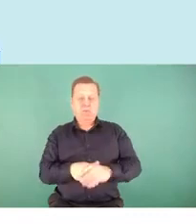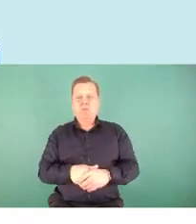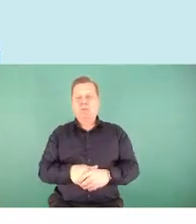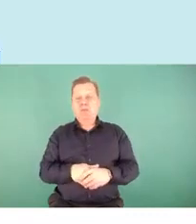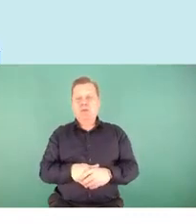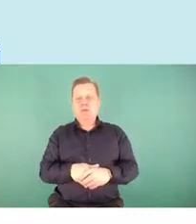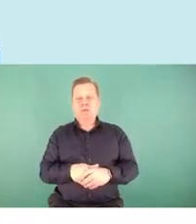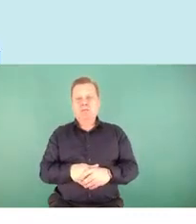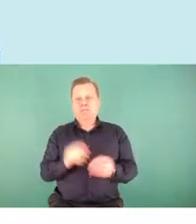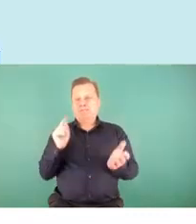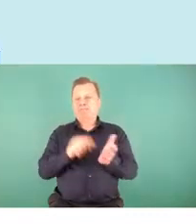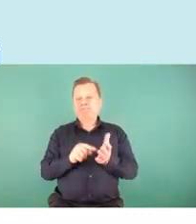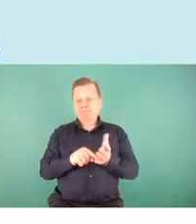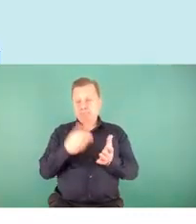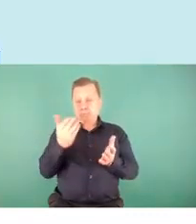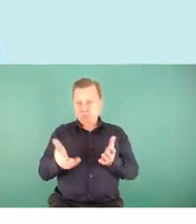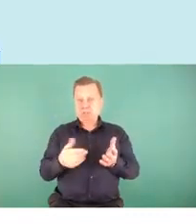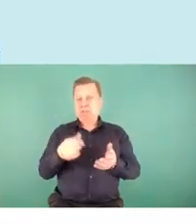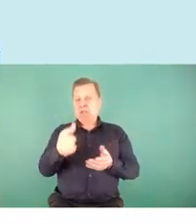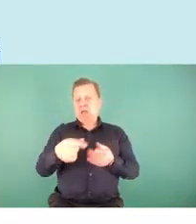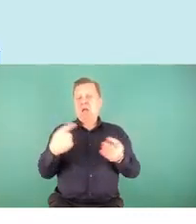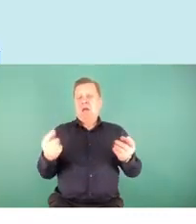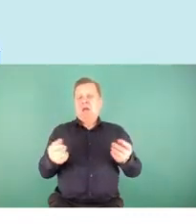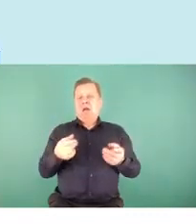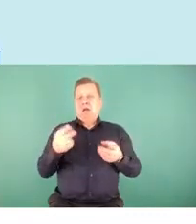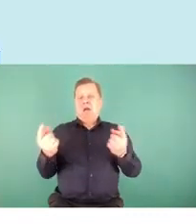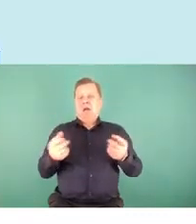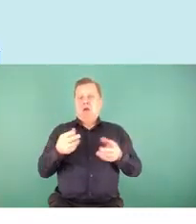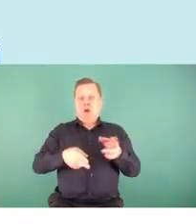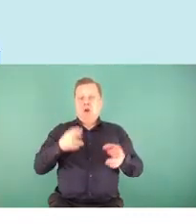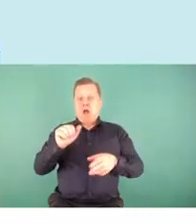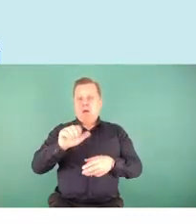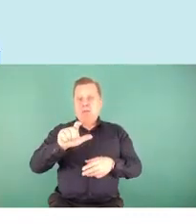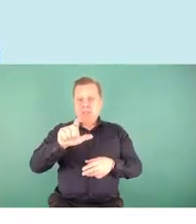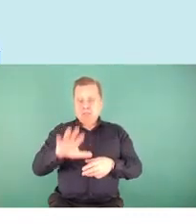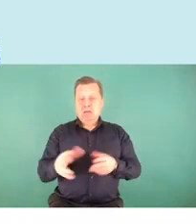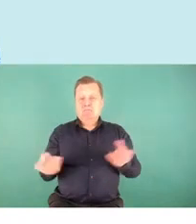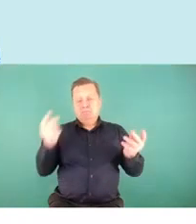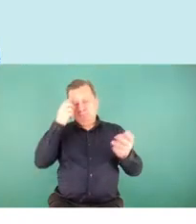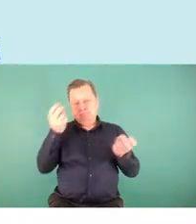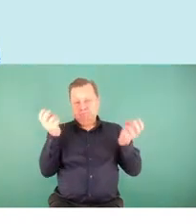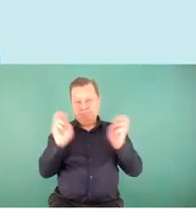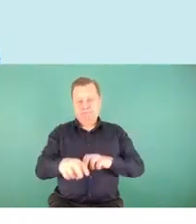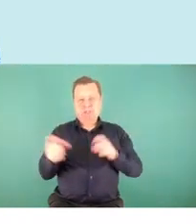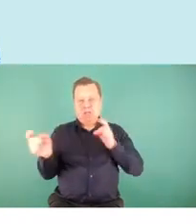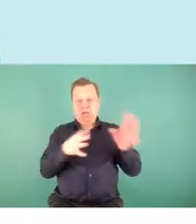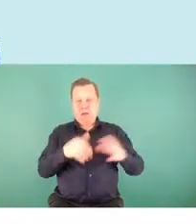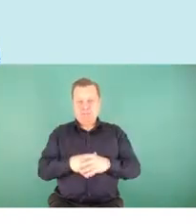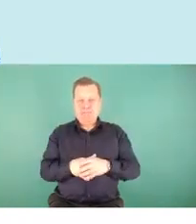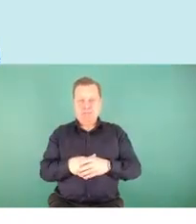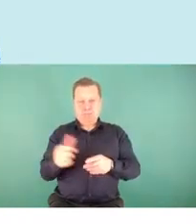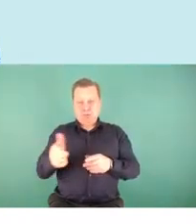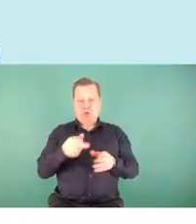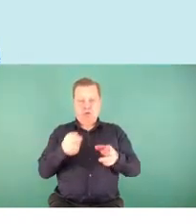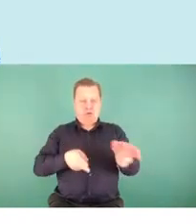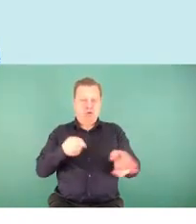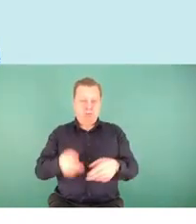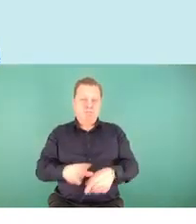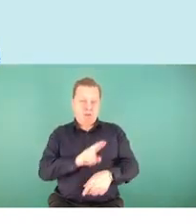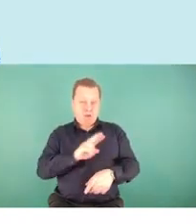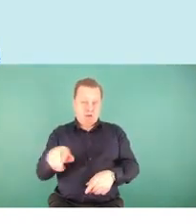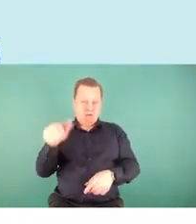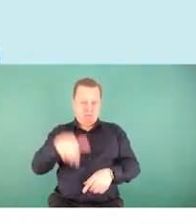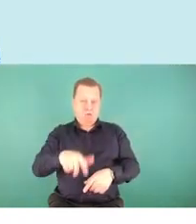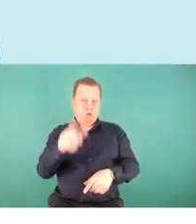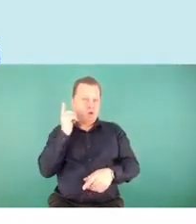Właśnie dlatego w ramach kampanii kolejowa ABC powstała również gra o takim tytule, gra kolejowa ABC, którą każdy może pobrać na swój